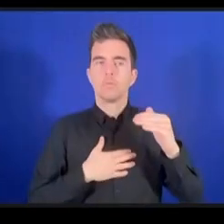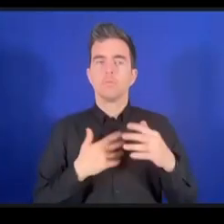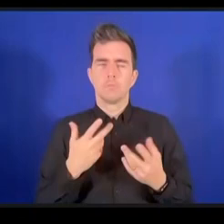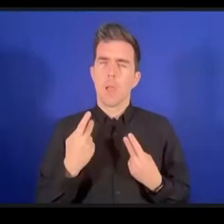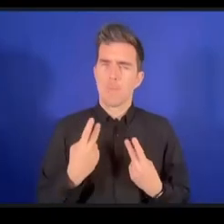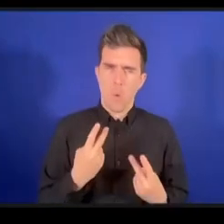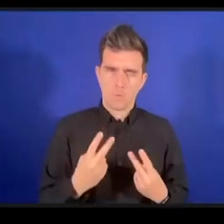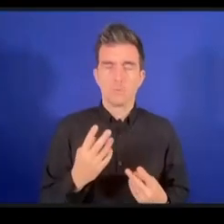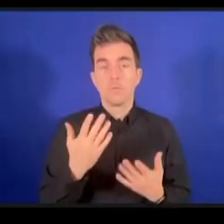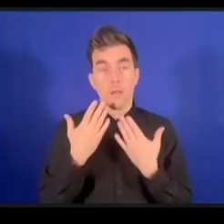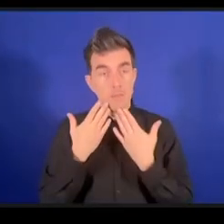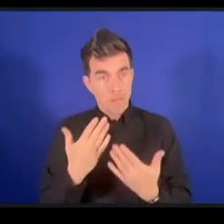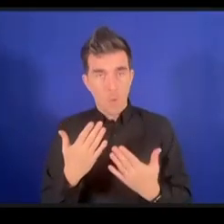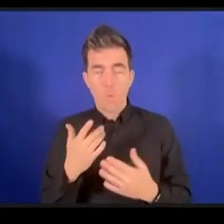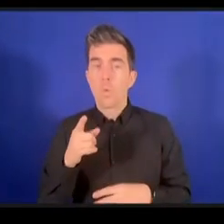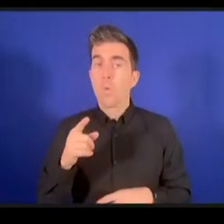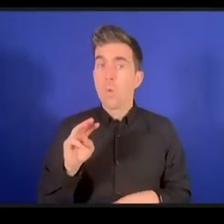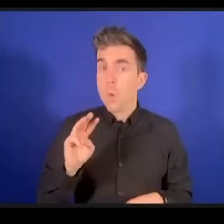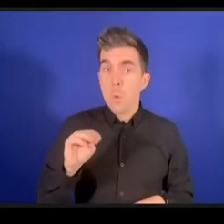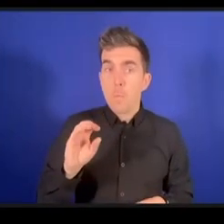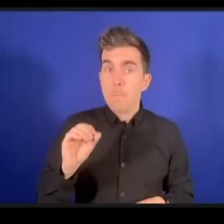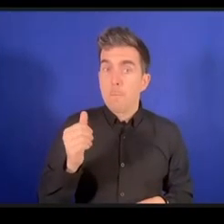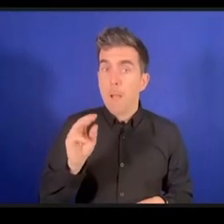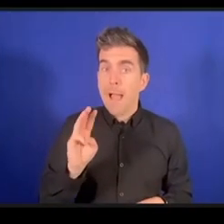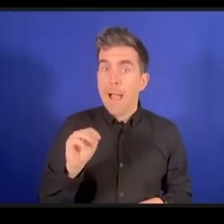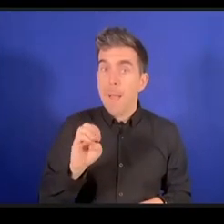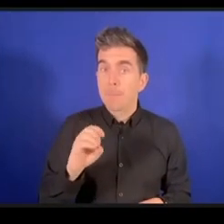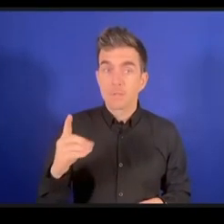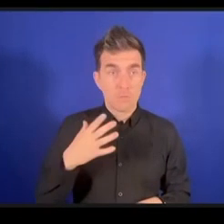المعايير والالتزام بها محمد تفضل